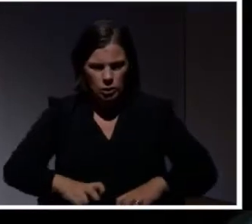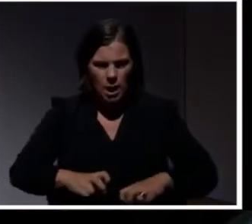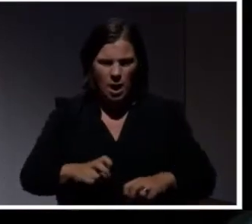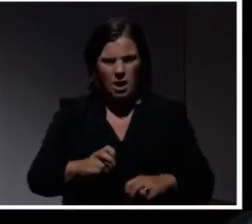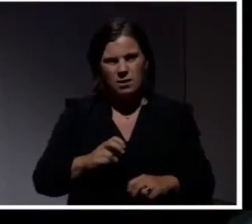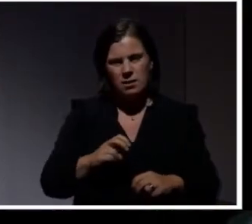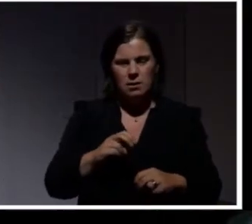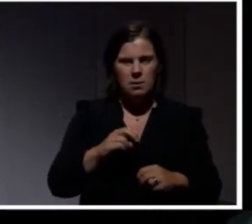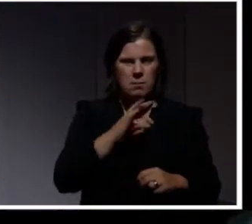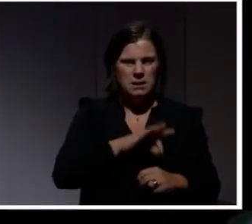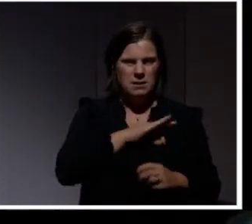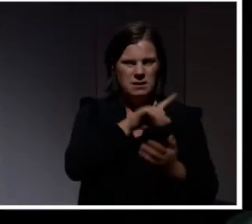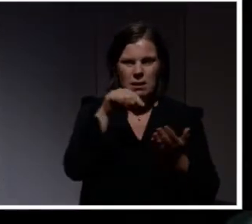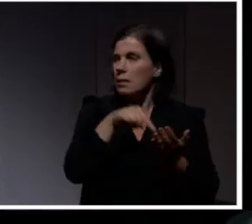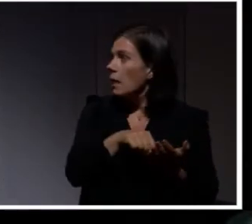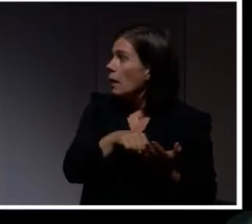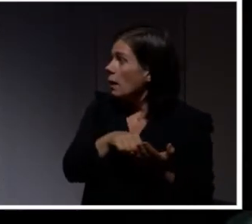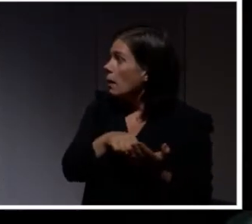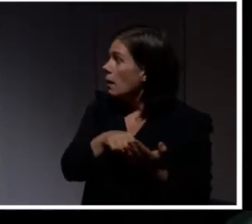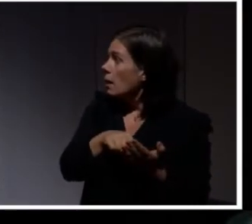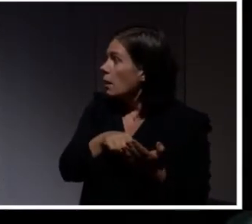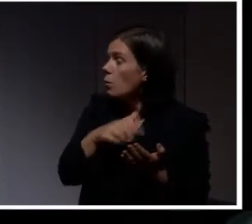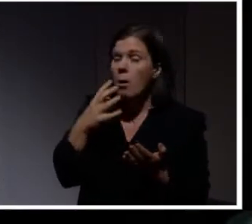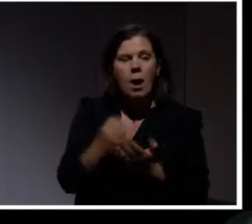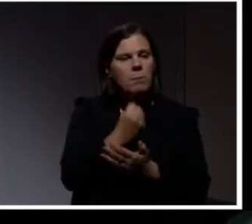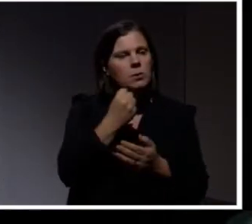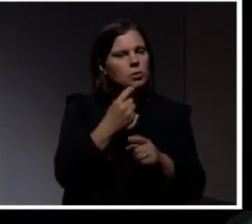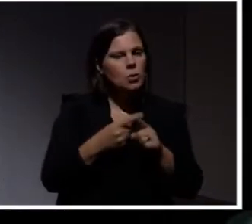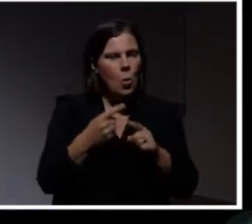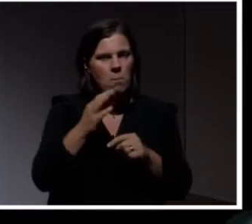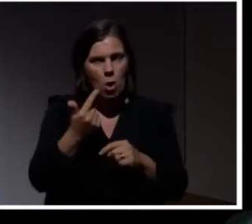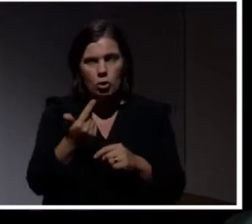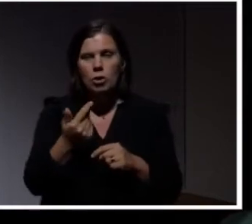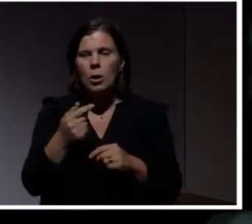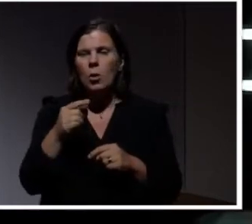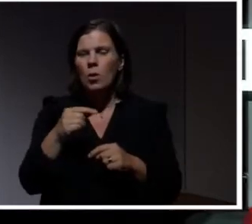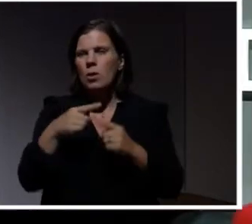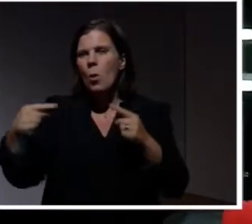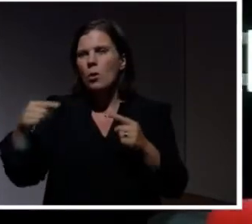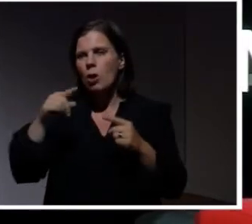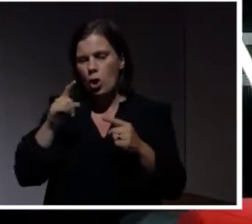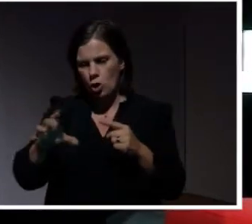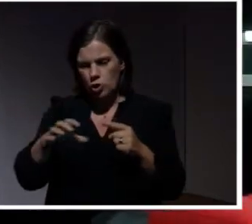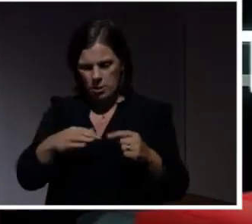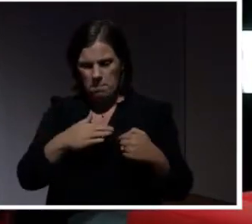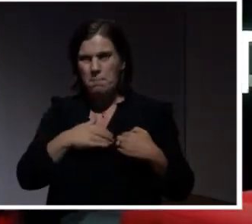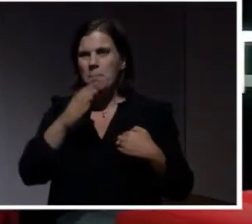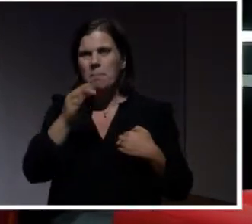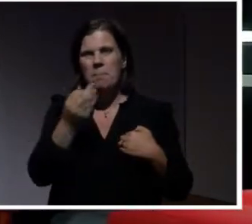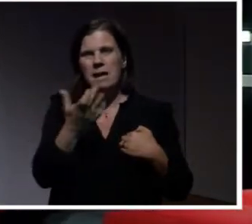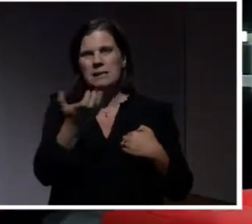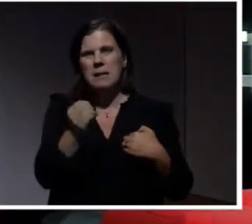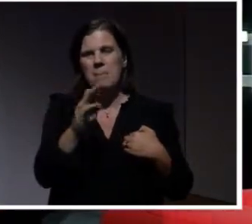Center. Security Center. De hittade sårbarheter i den trådlösa kommunikationen mellan en pacemaker och